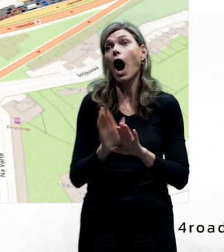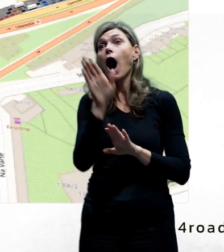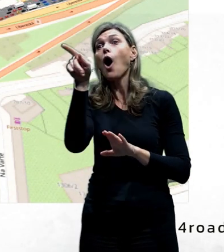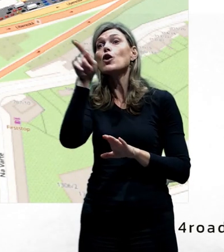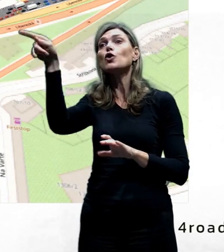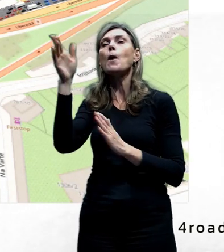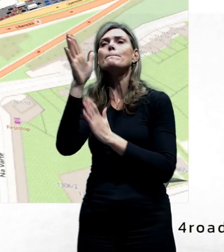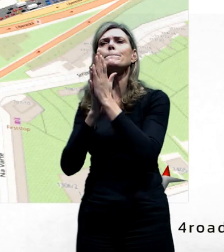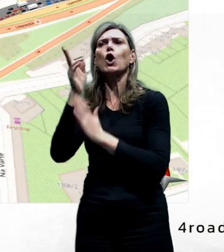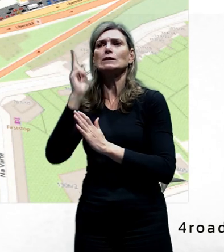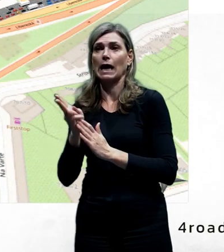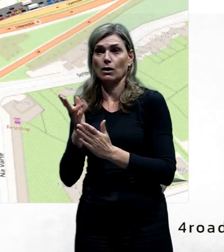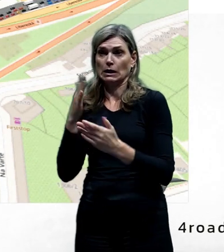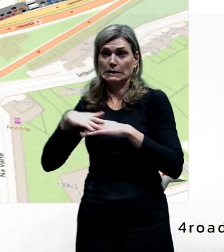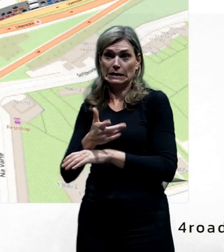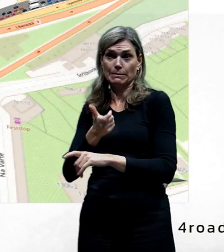v podstatě nemožné.